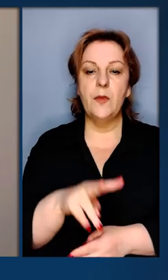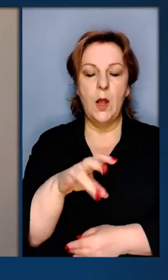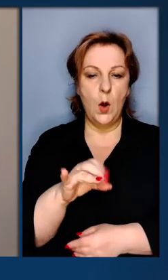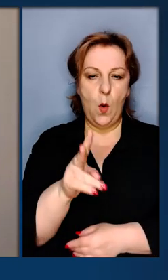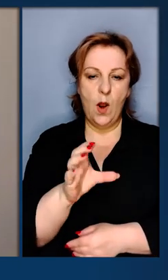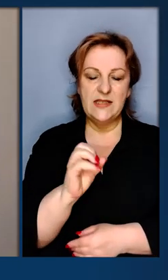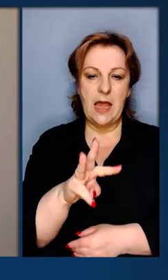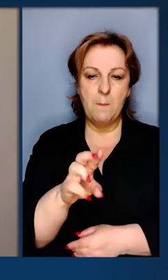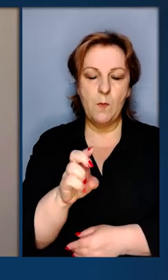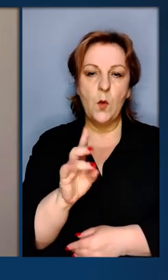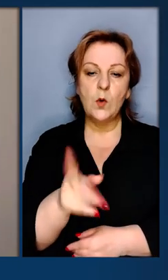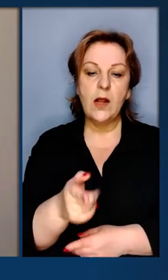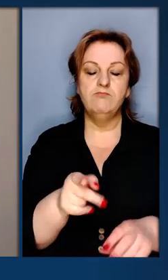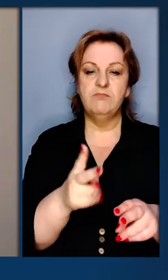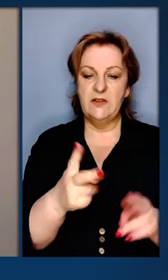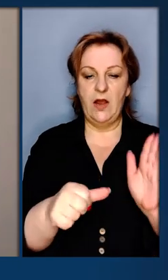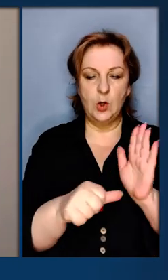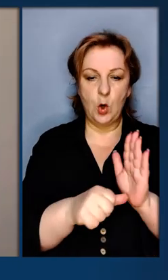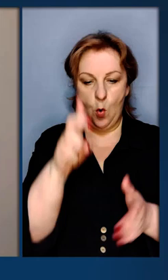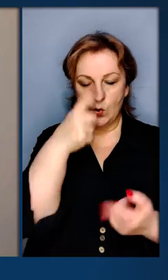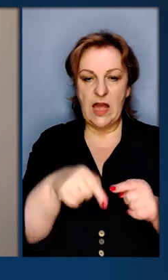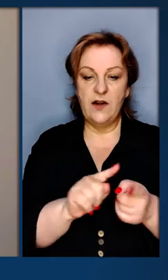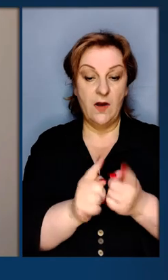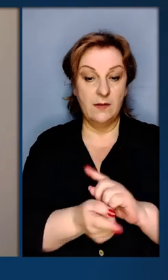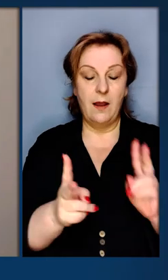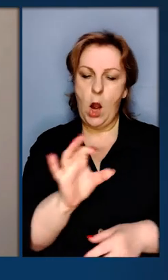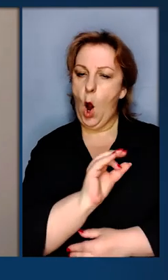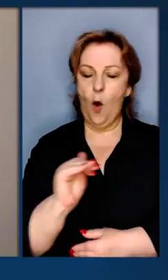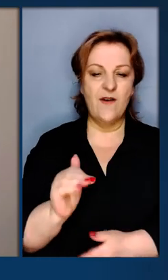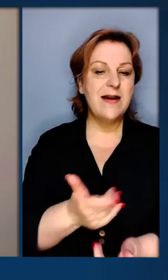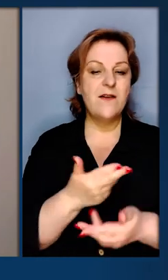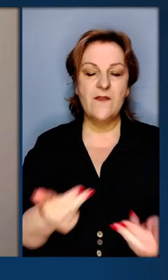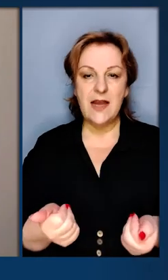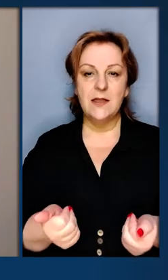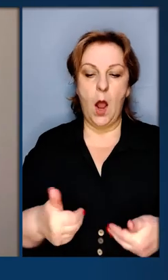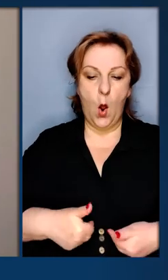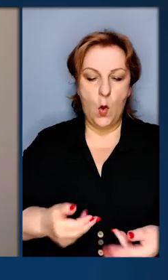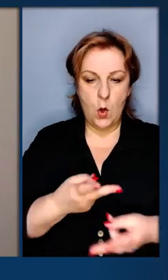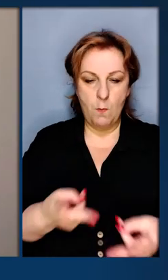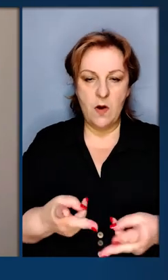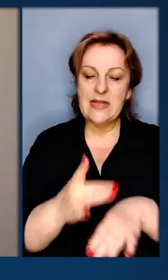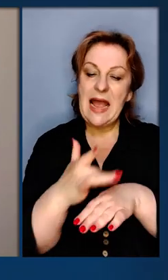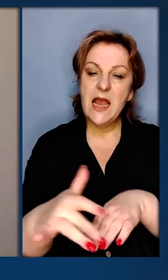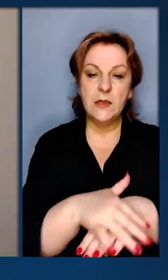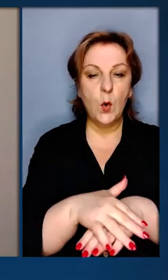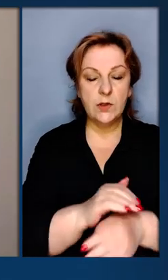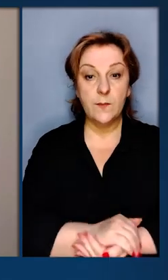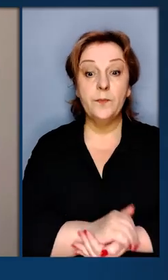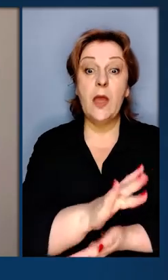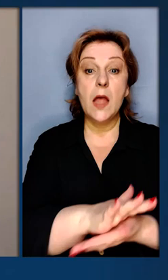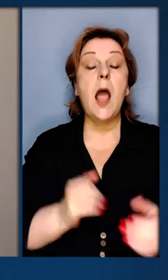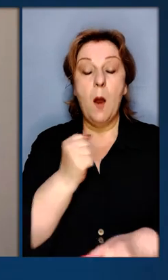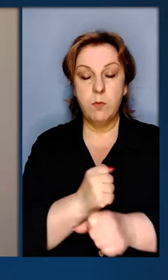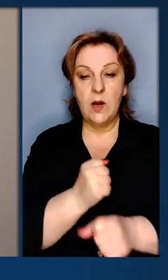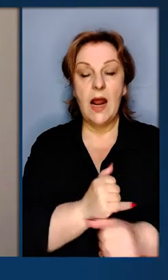українського народу. Люксембург став 26-ю державою, яка офіційно визнала Голодомор